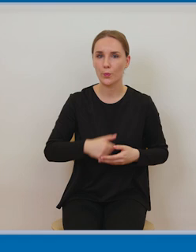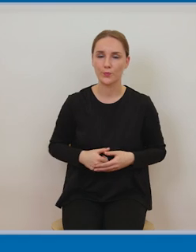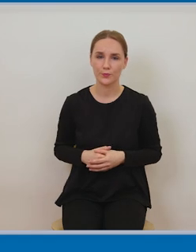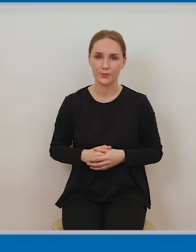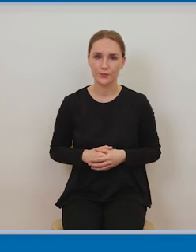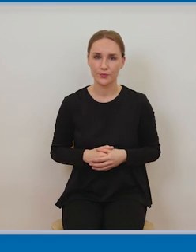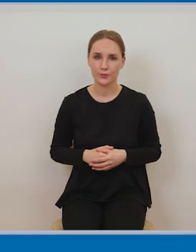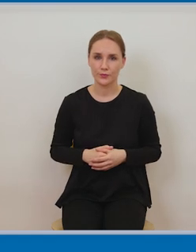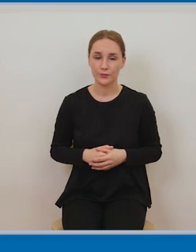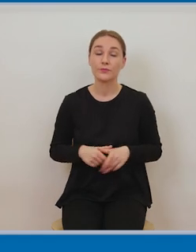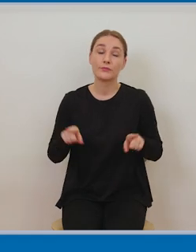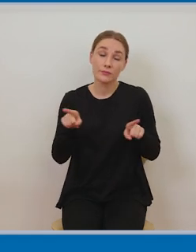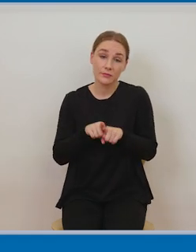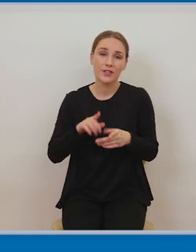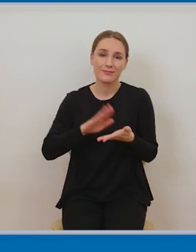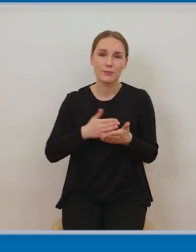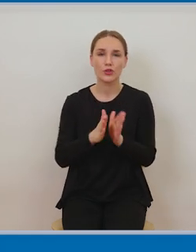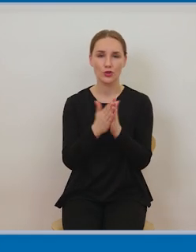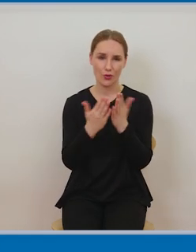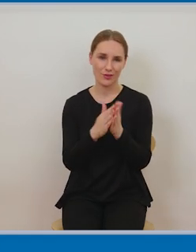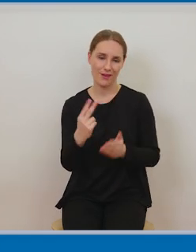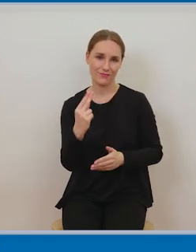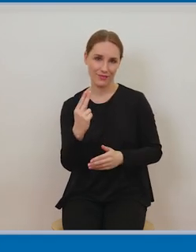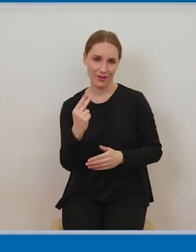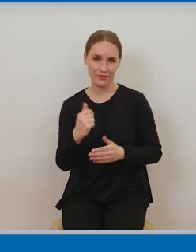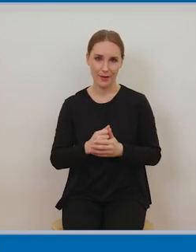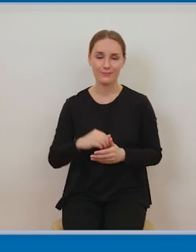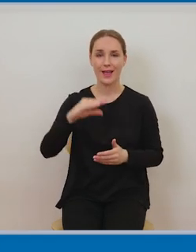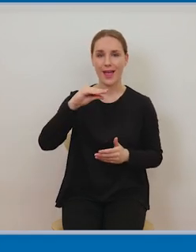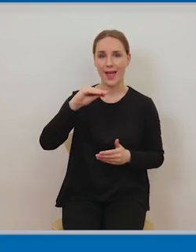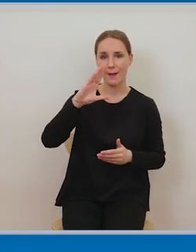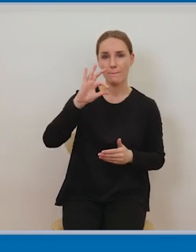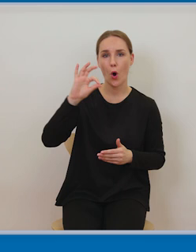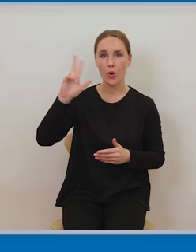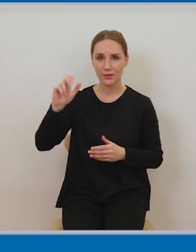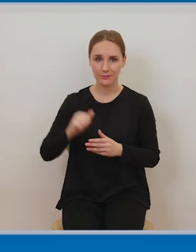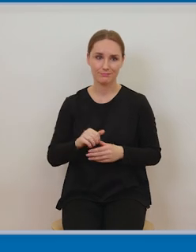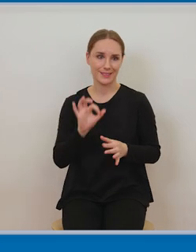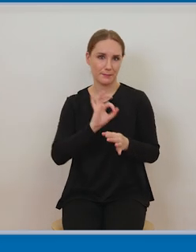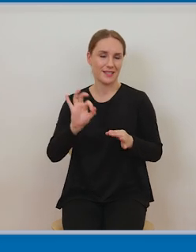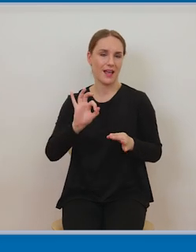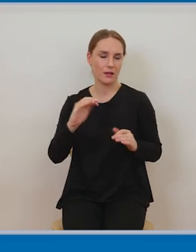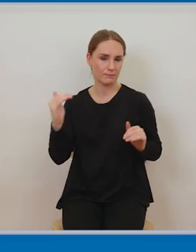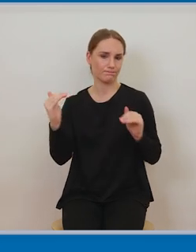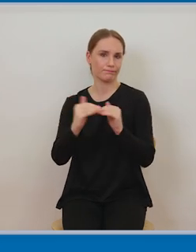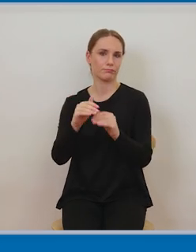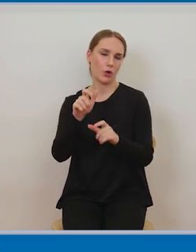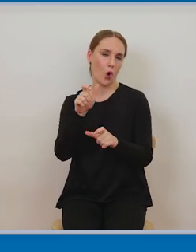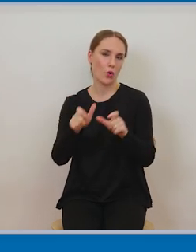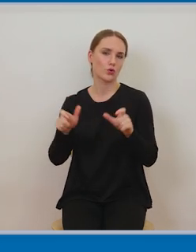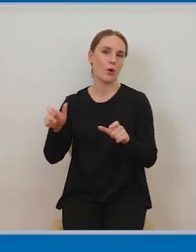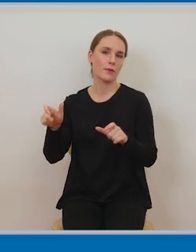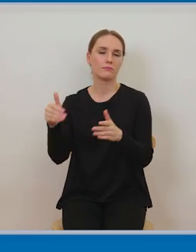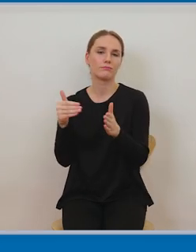główną formą udostępnienia utworów dla osób z niepełnosprawnością wzrokową było przygotowanie książek, materiałów z wykorzystaniem